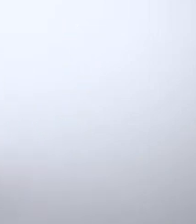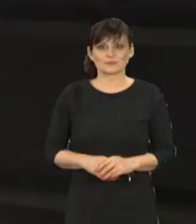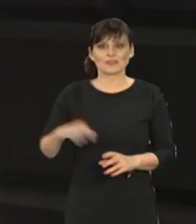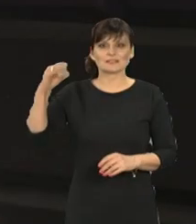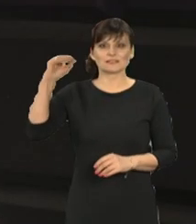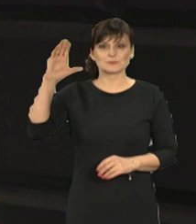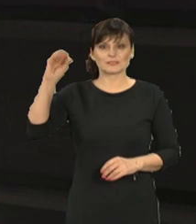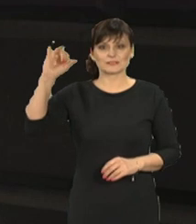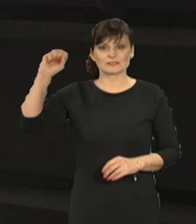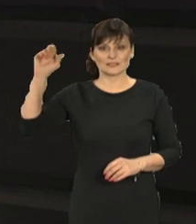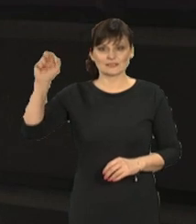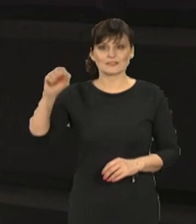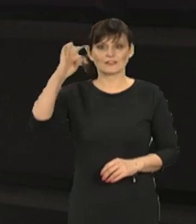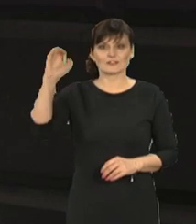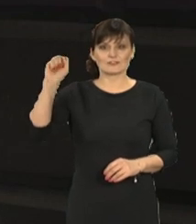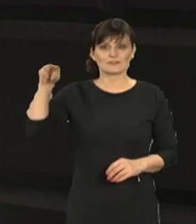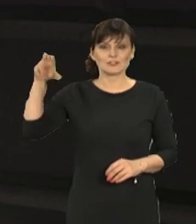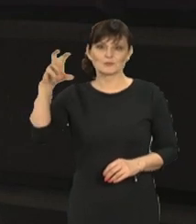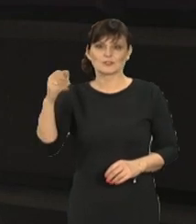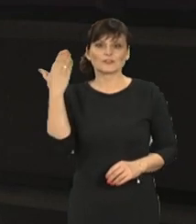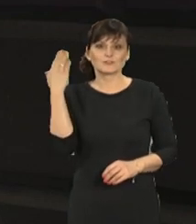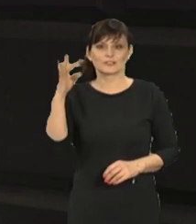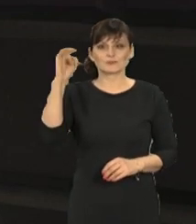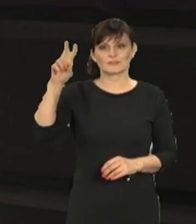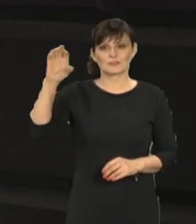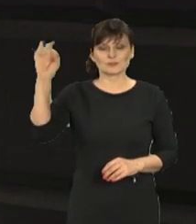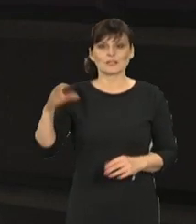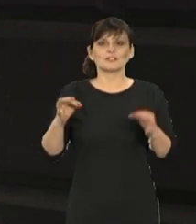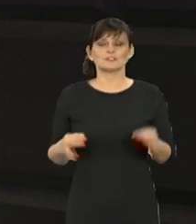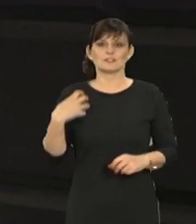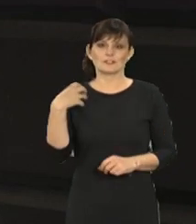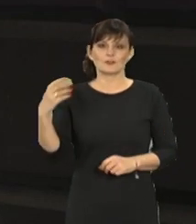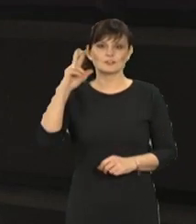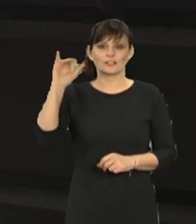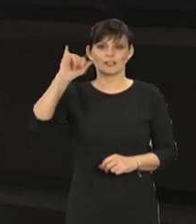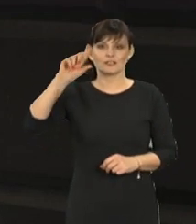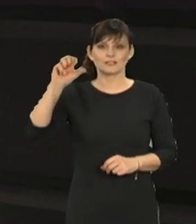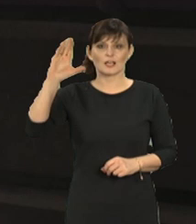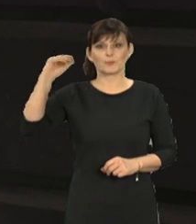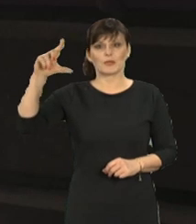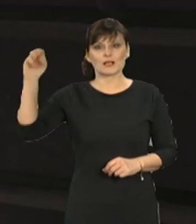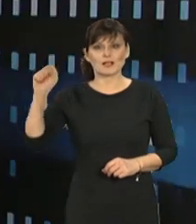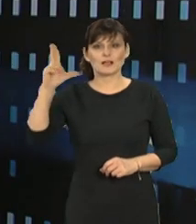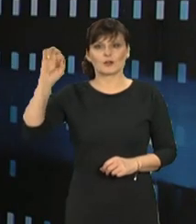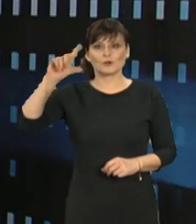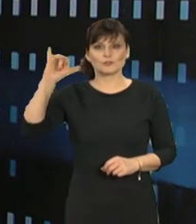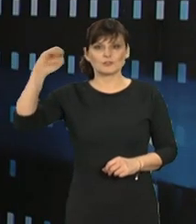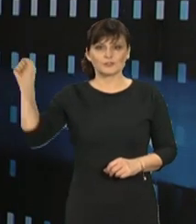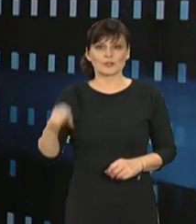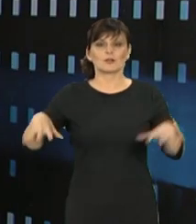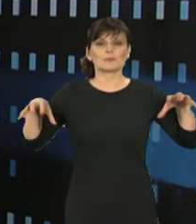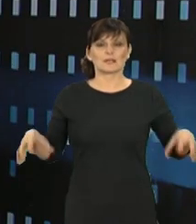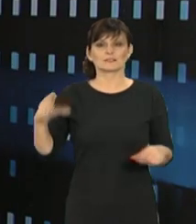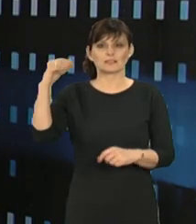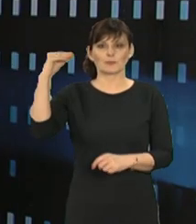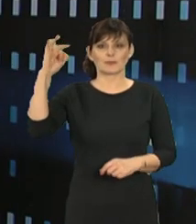muzyka Sebastian Fałcz, witam ze studia telewizji TVT, a dzisiejszym gościem Izabela Kozieł, prezes Pet Patrol Rybnik.